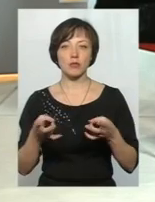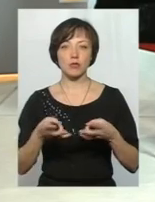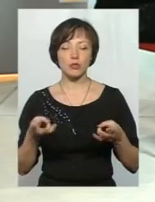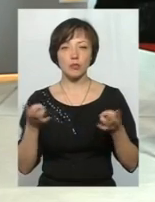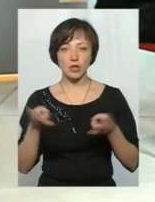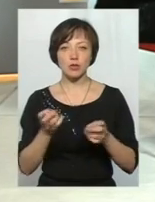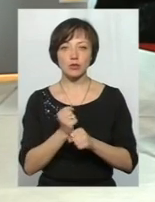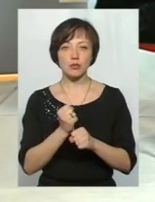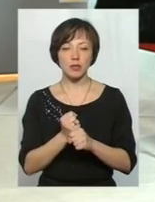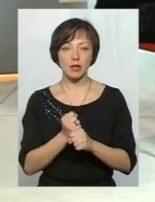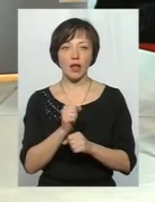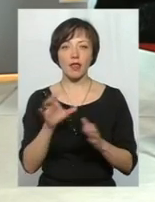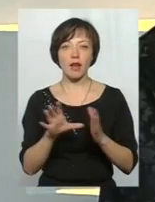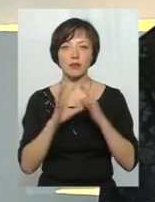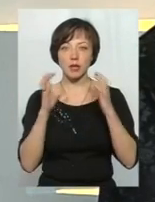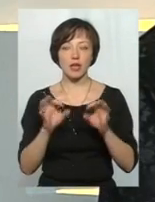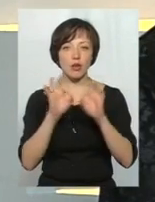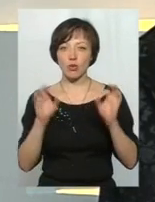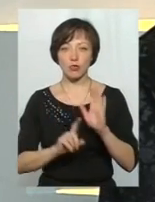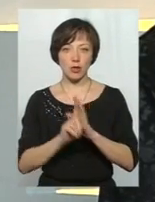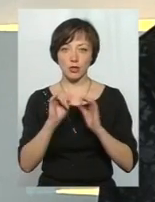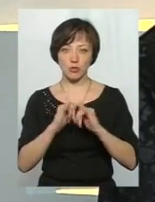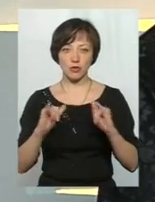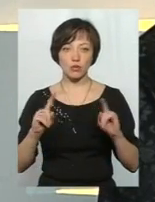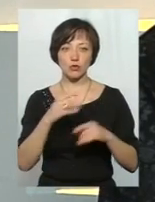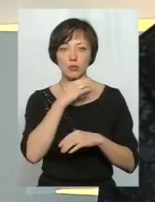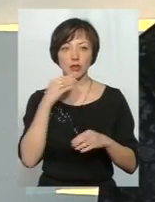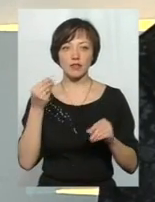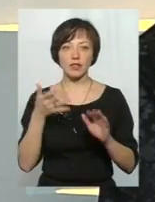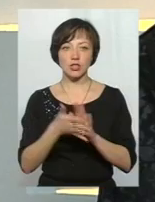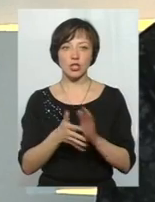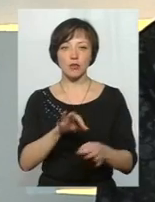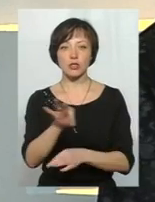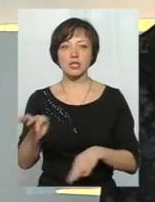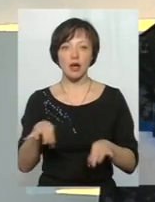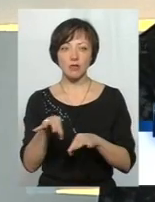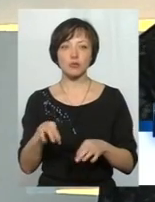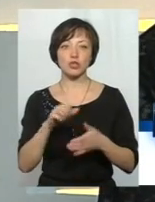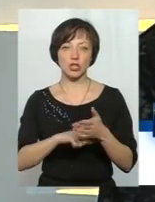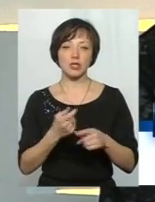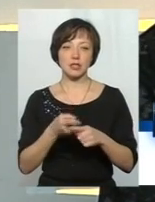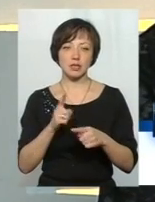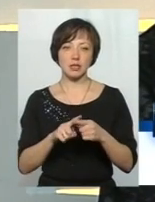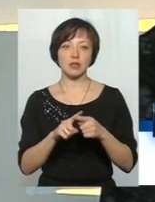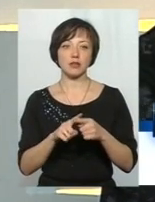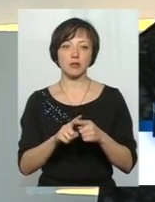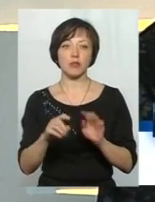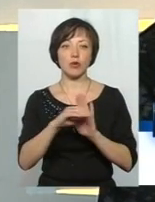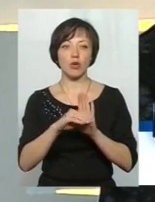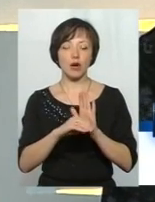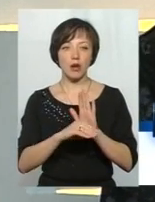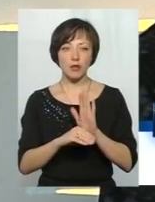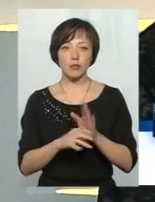зробити для енергосбереження, то ми ніколи не почнемо розвиватися. Ми дуже багато витрачаємо зайвого. І через те, звичайно, ці програми